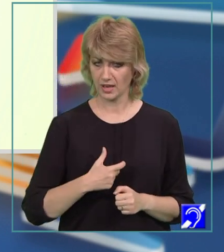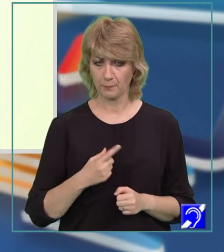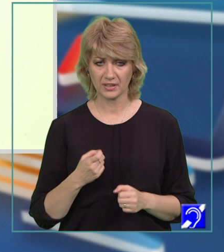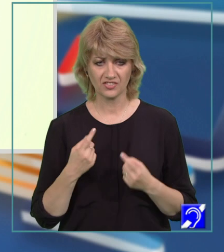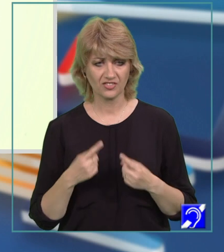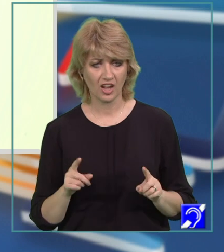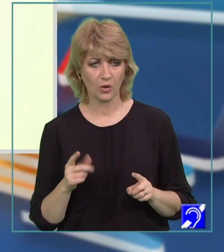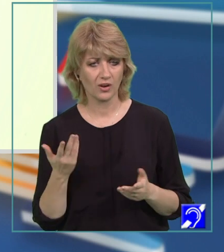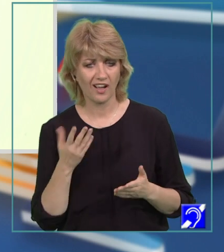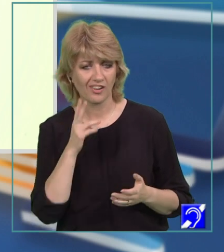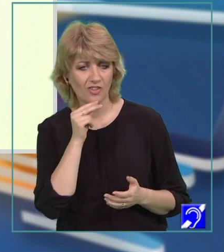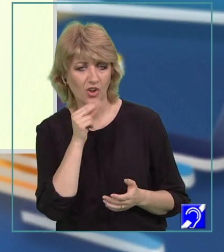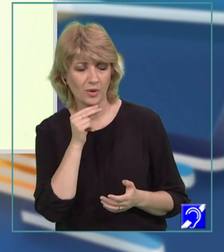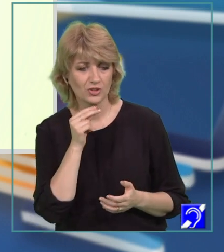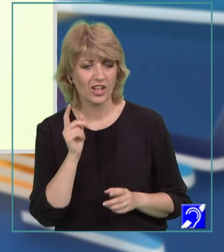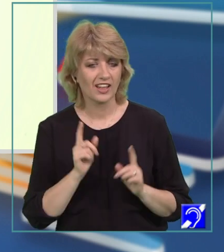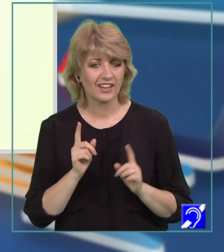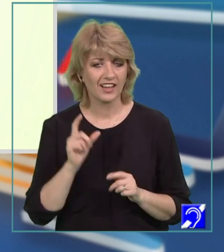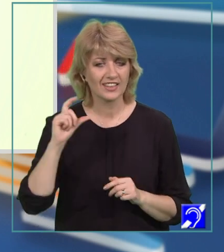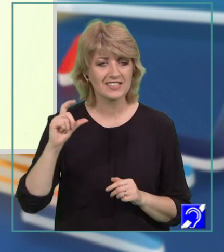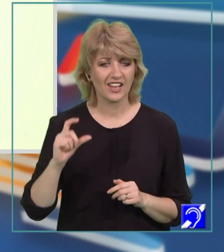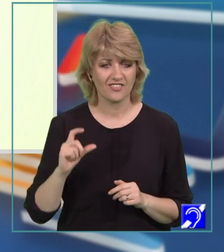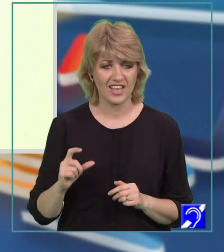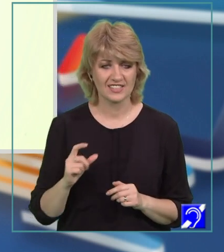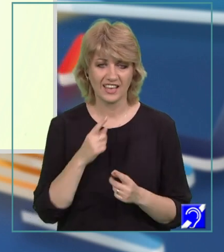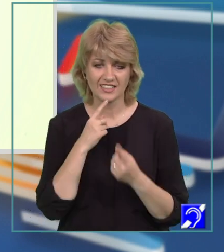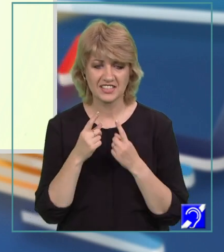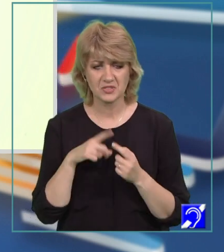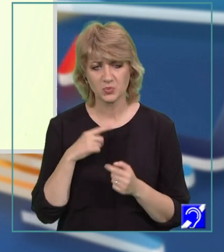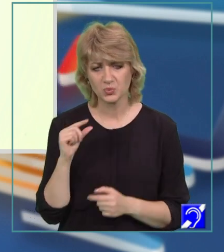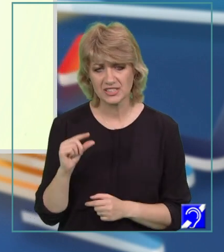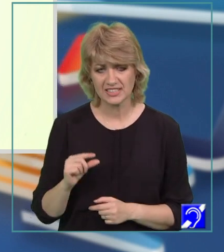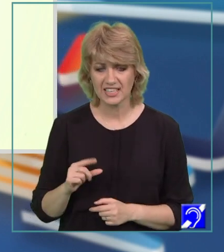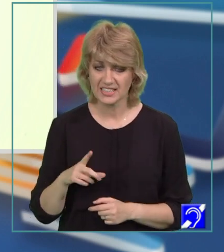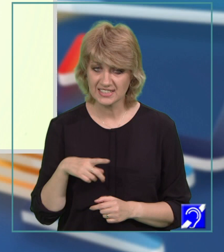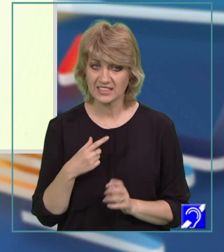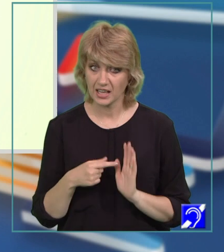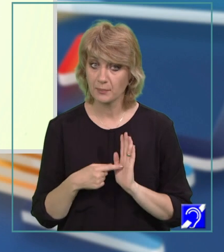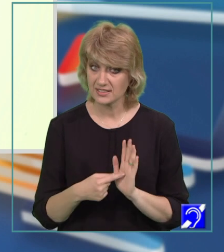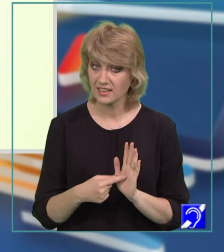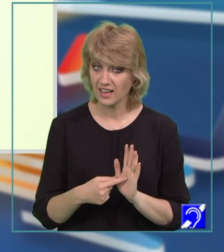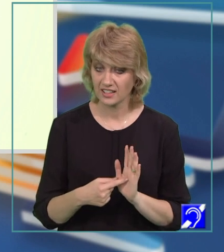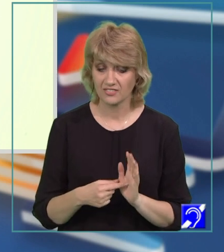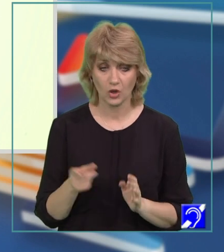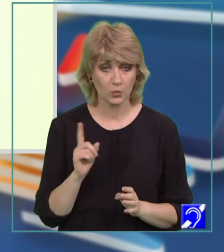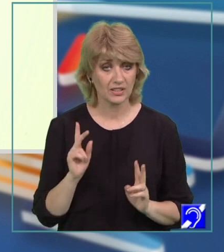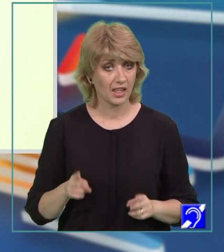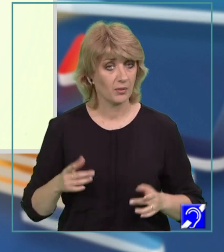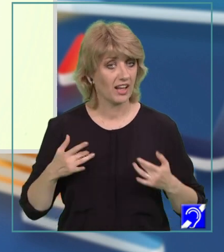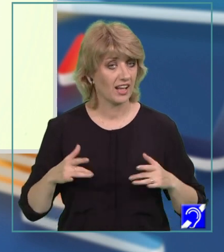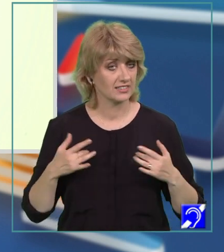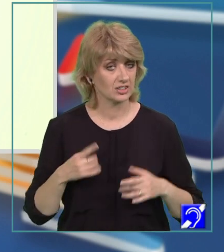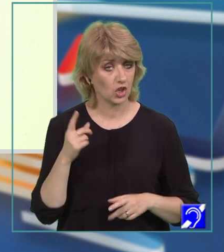felul în care vorbește. Chiar dacă secvențele dialogate sunt puține, sunt totuși reprezentative, nu trebuie ignorate într-o